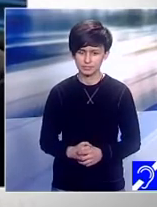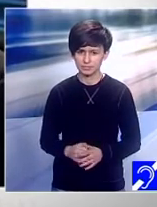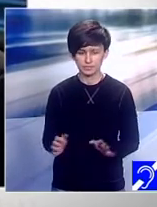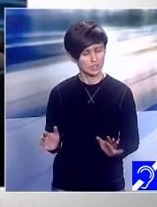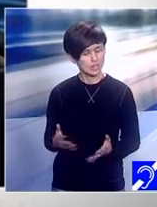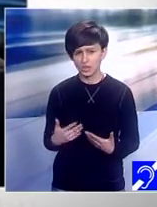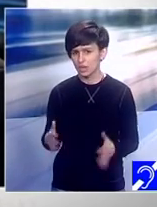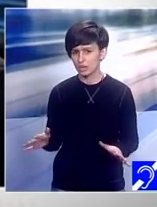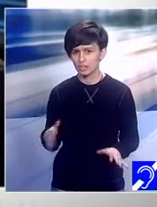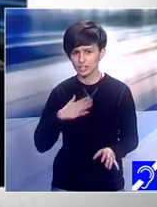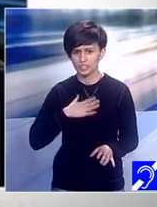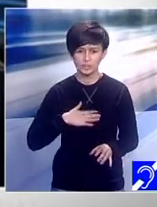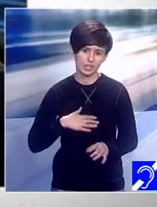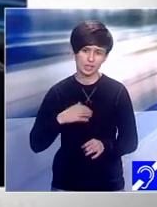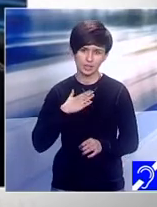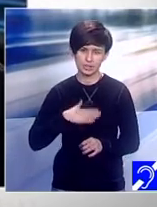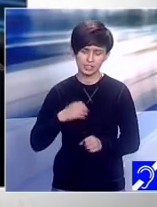cu colorate